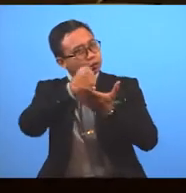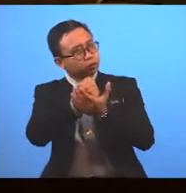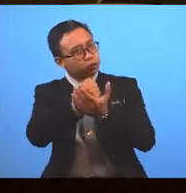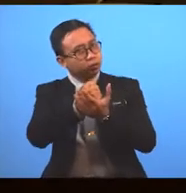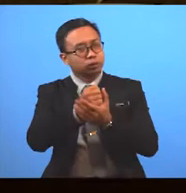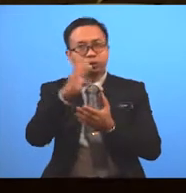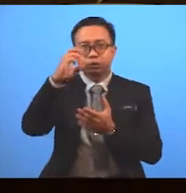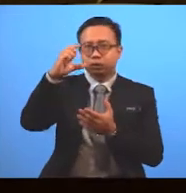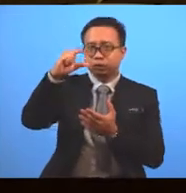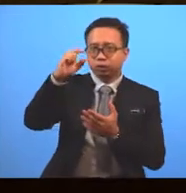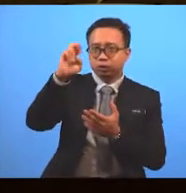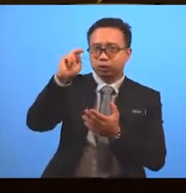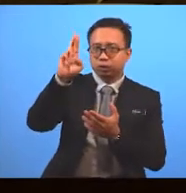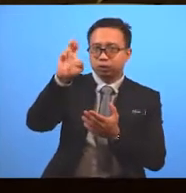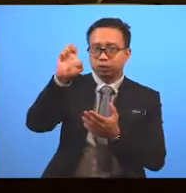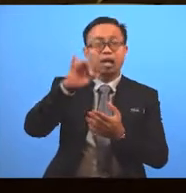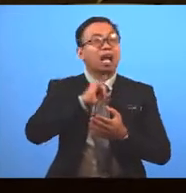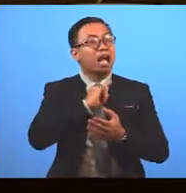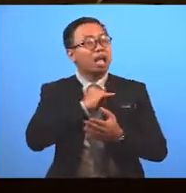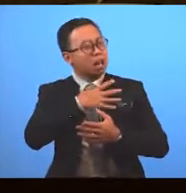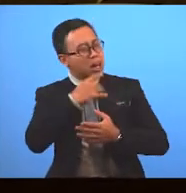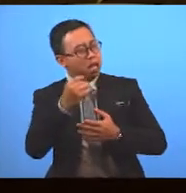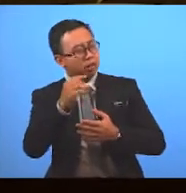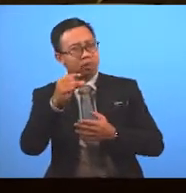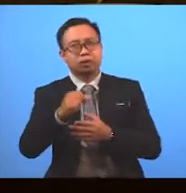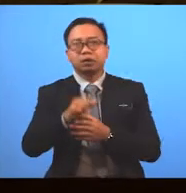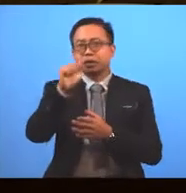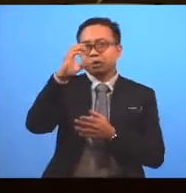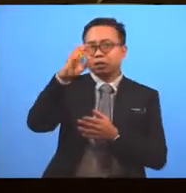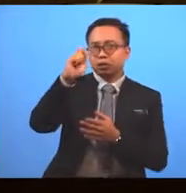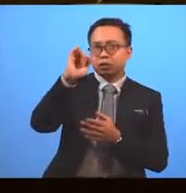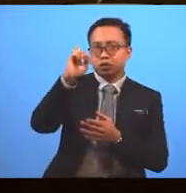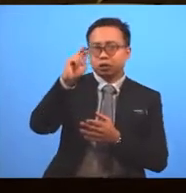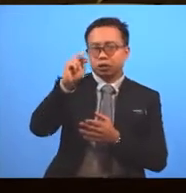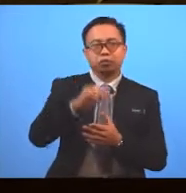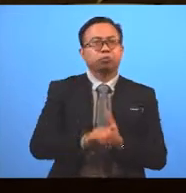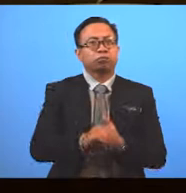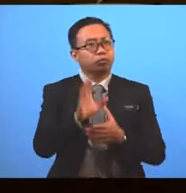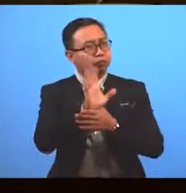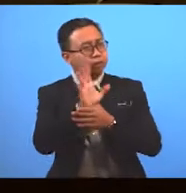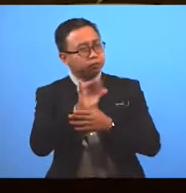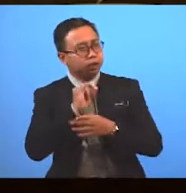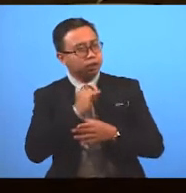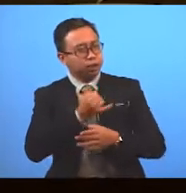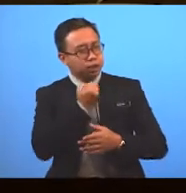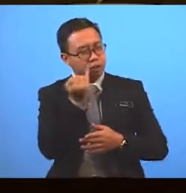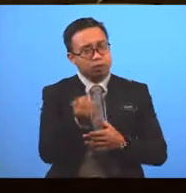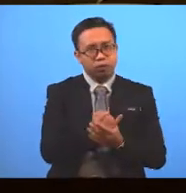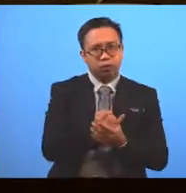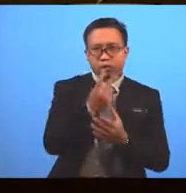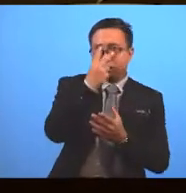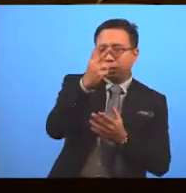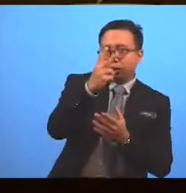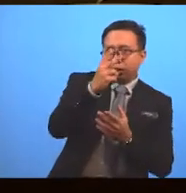I like action films very much Because I like adventure I also enjoy watching science